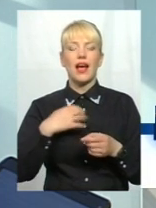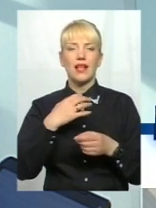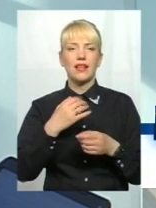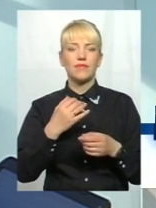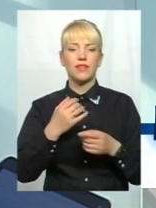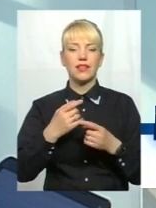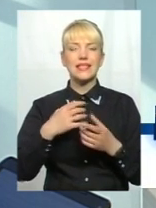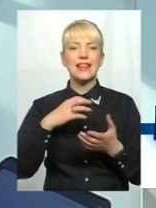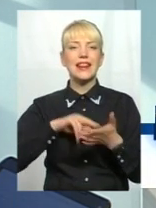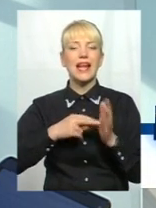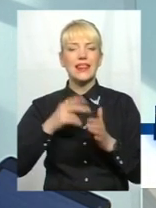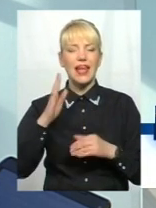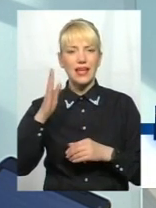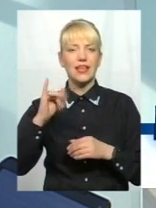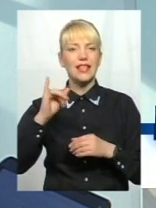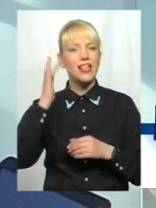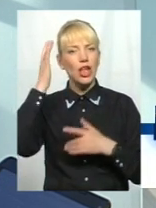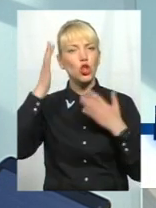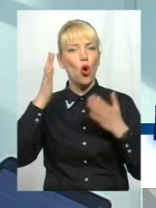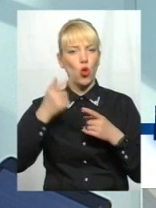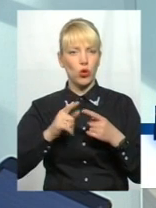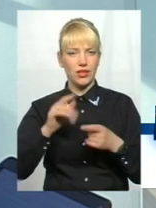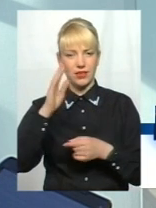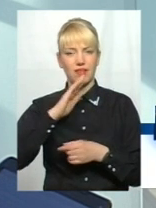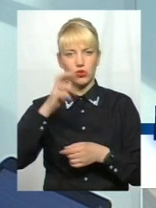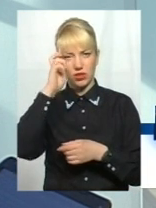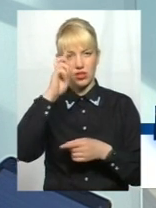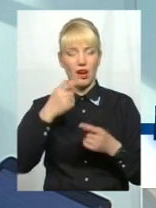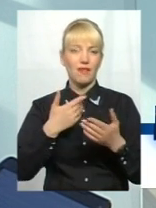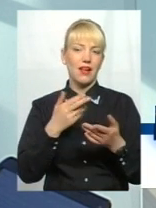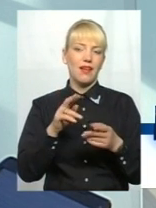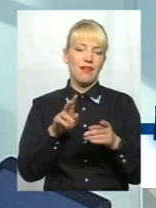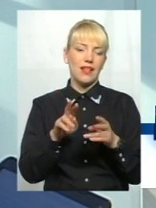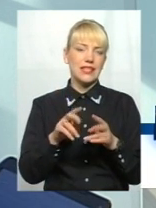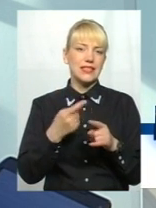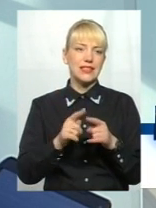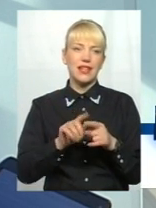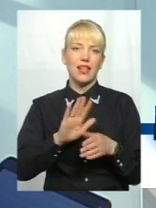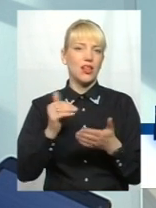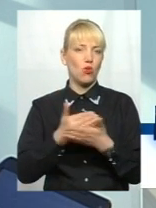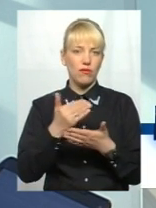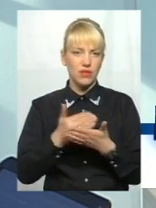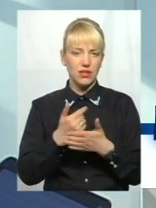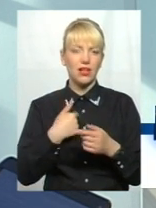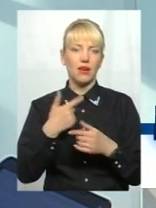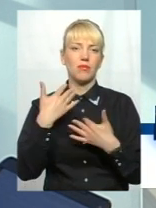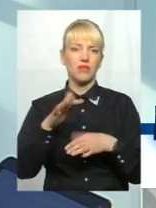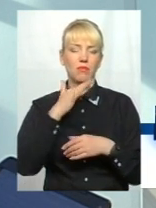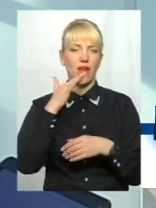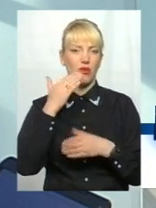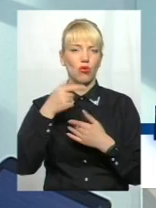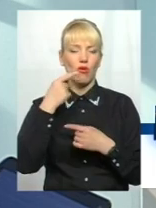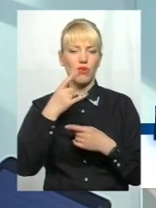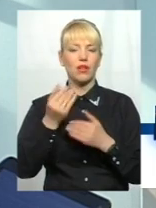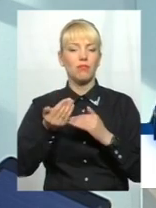і ідеології держави. Це ніби не новина. Такі речі ми значною міро говорили при попередній